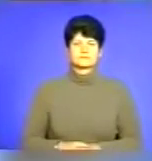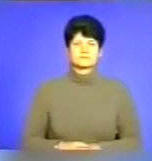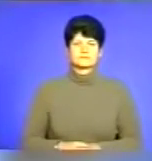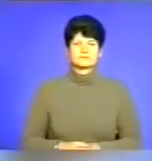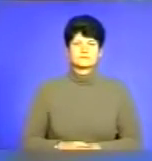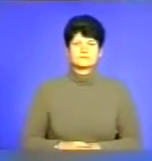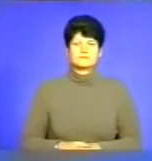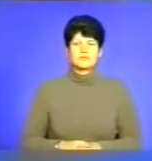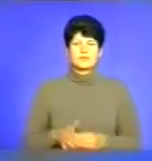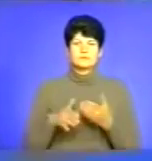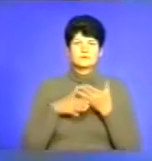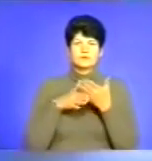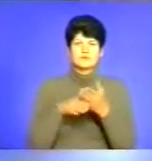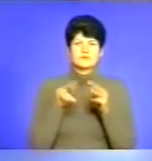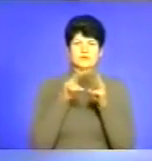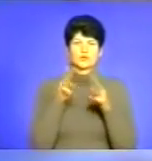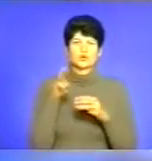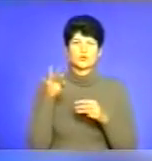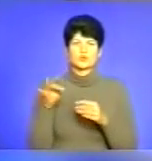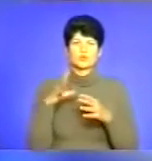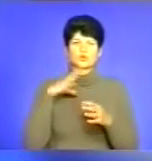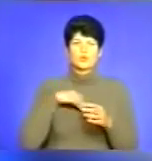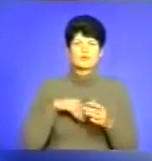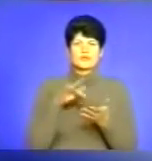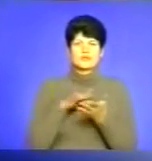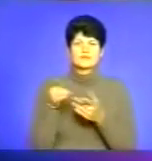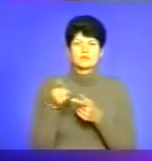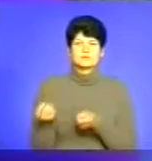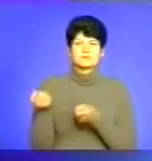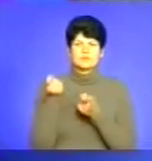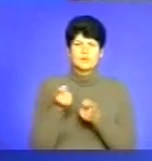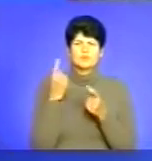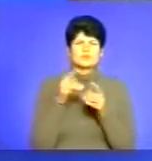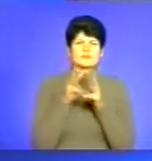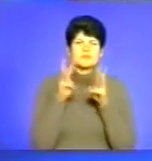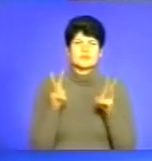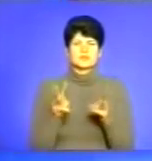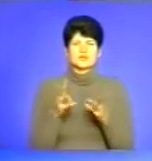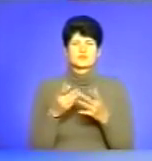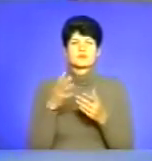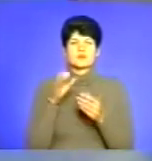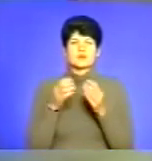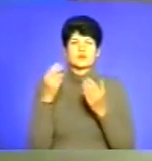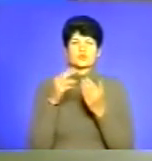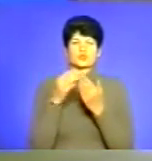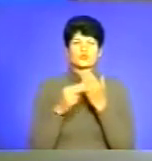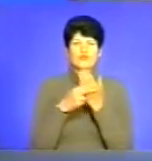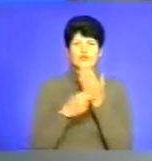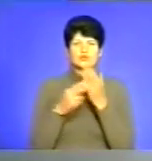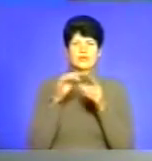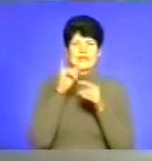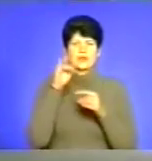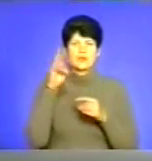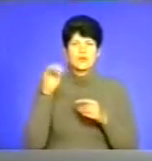За сприяння Сято-Троїцького духовного центру до Тернополя прибула одна з найцінніших святень України – холмська чудотворна ікона Божої Матері.